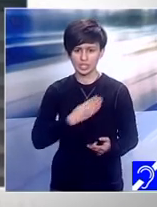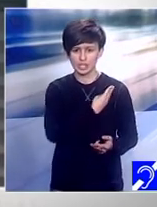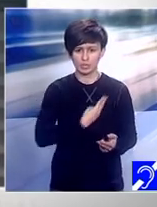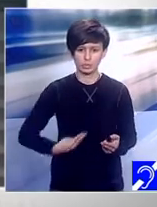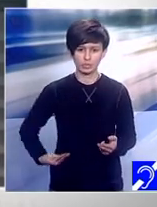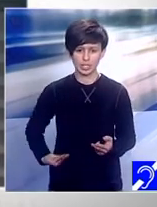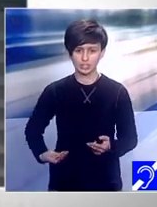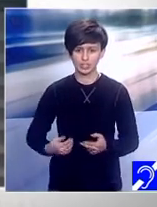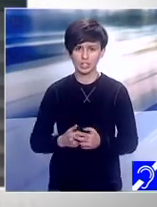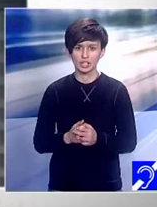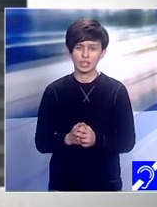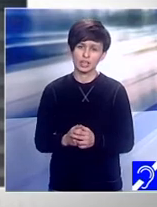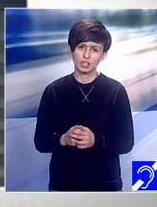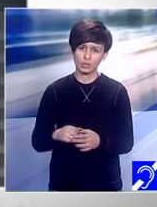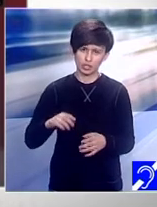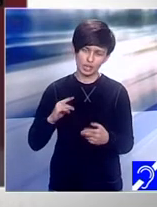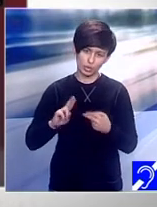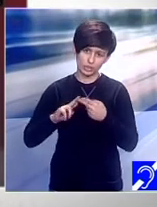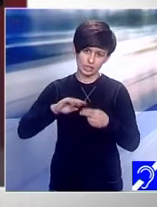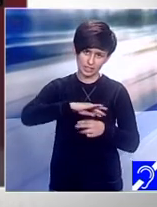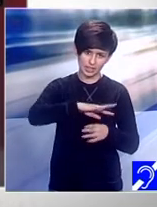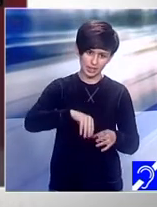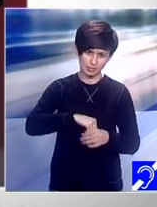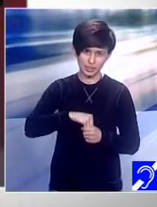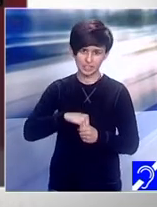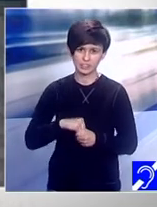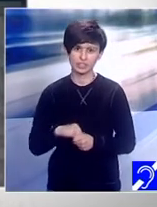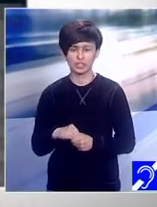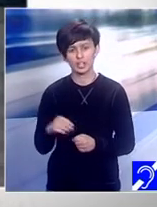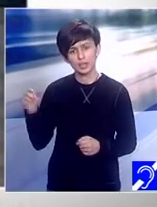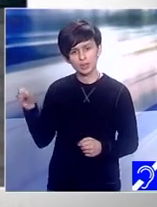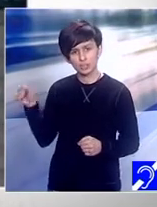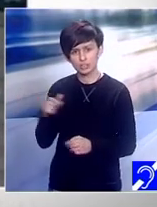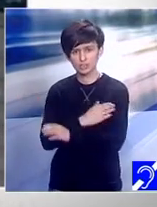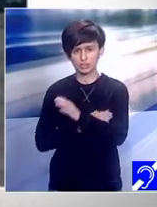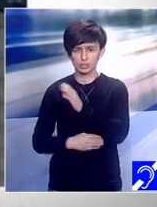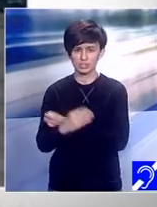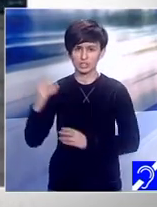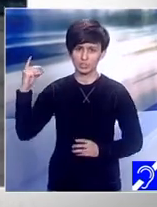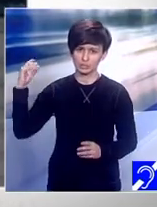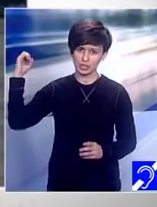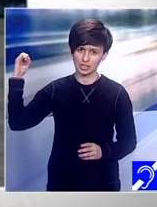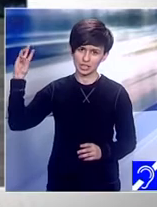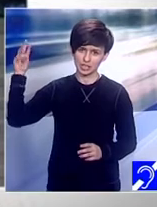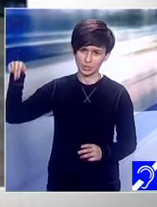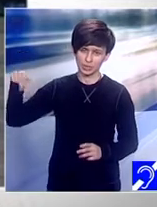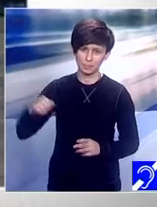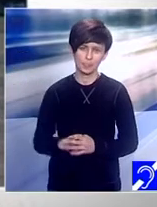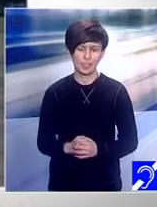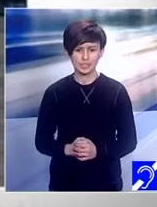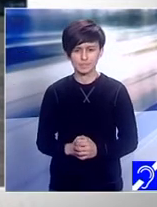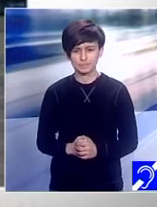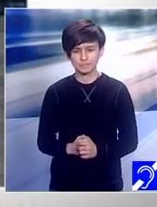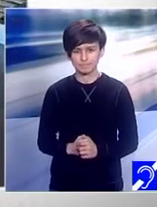părinților de copii cu sindrom down. Da. E ceva ce simți că n-ai putea să faci alături de ei? E ceva